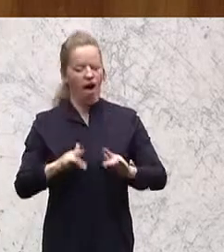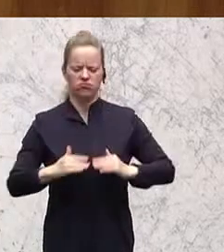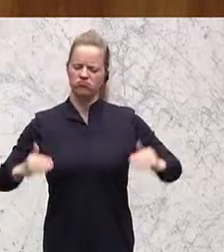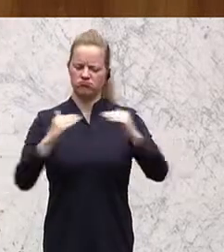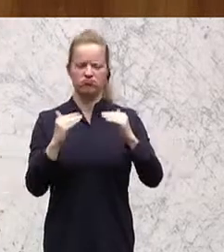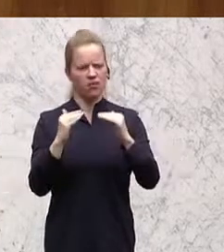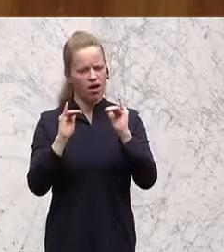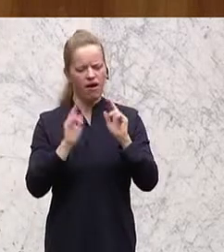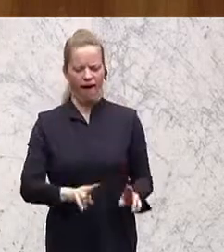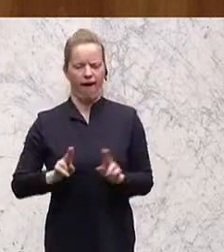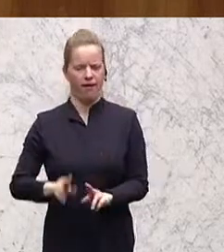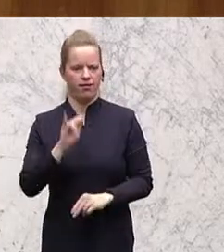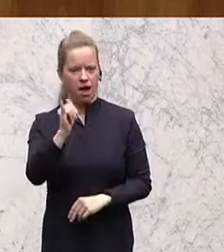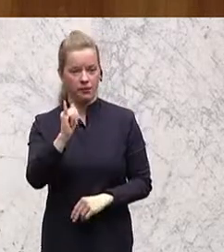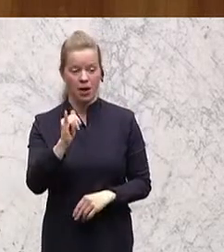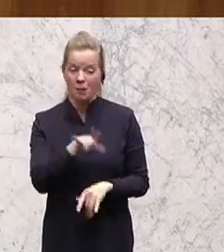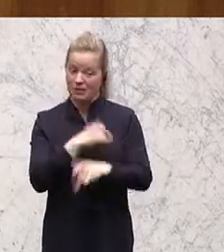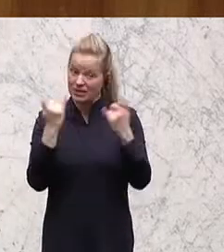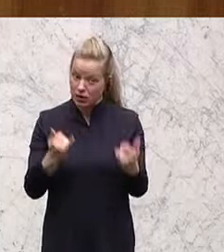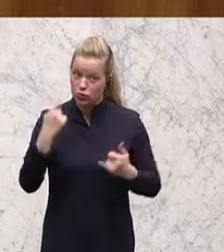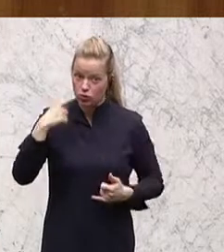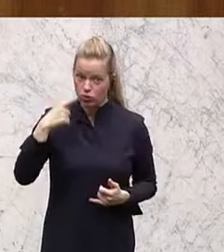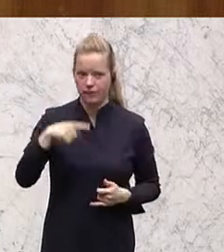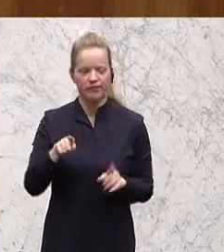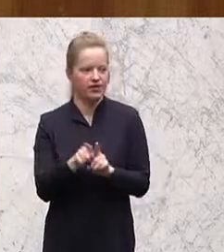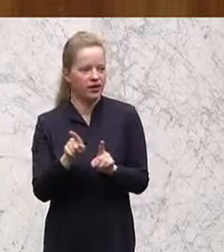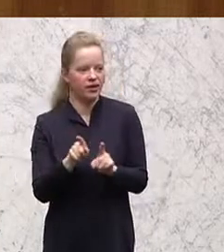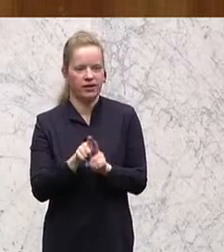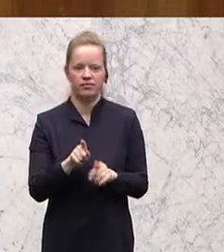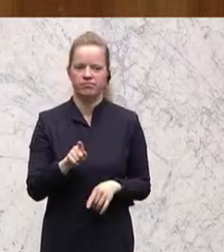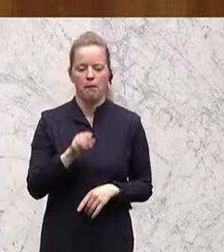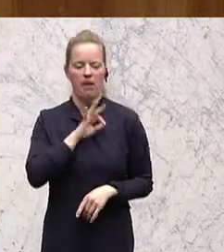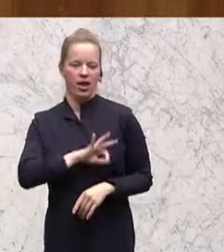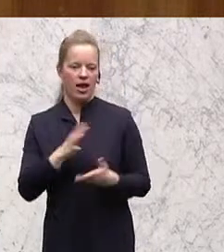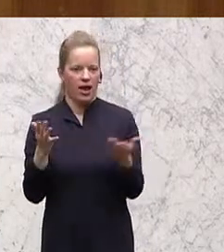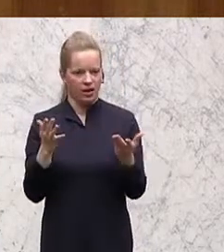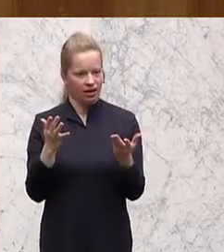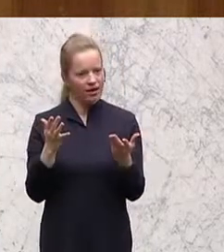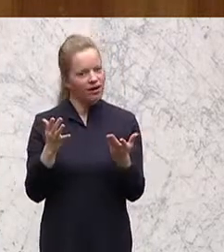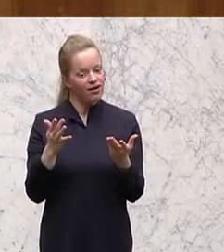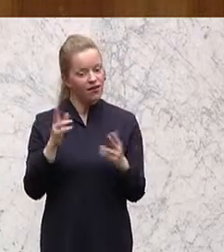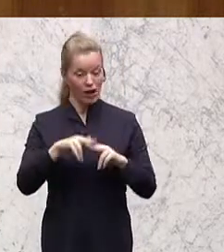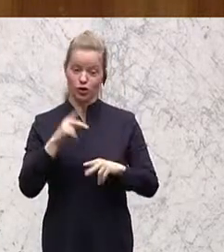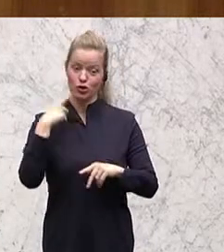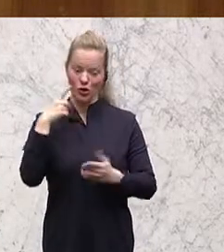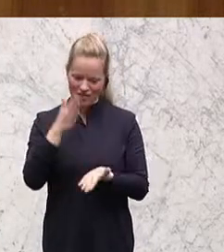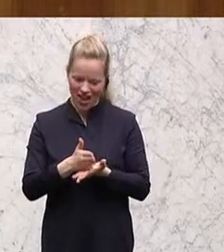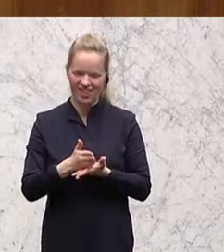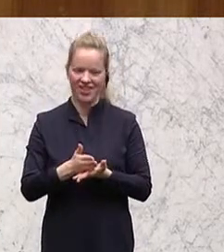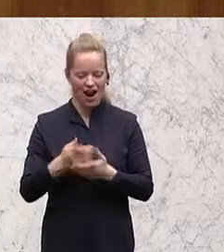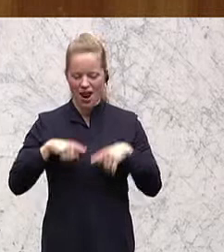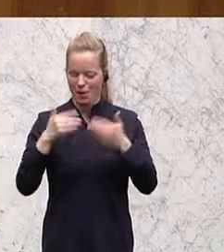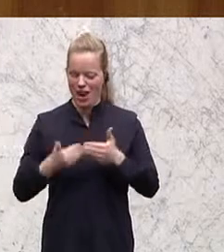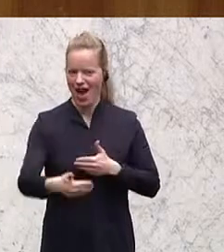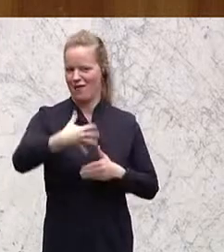Studieren ist weiterhin ein Privileg, weil wer studiert, hat das ganze Leben etwas davon. Dafür keinen Beitrag